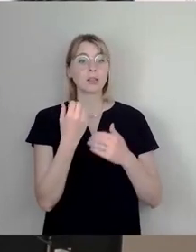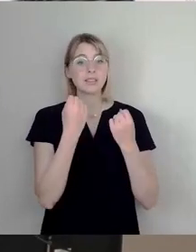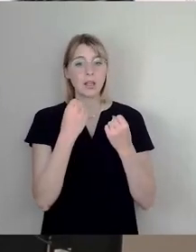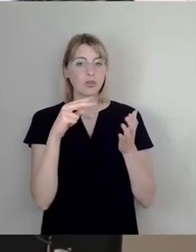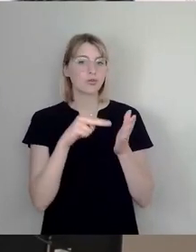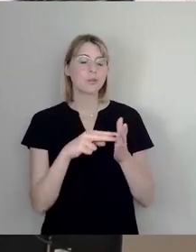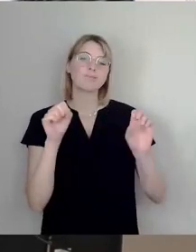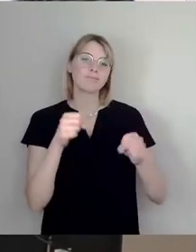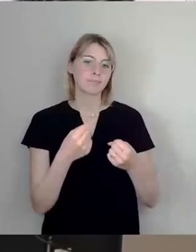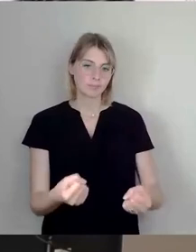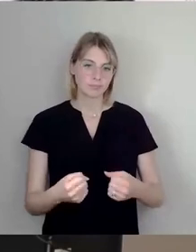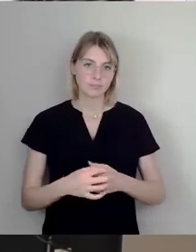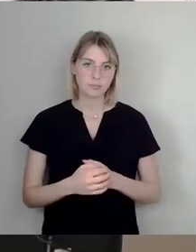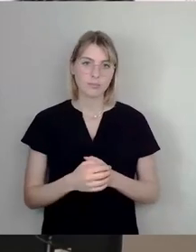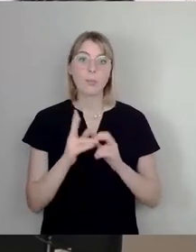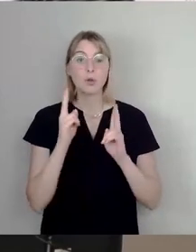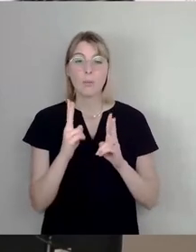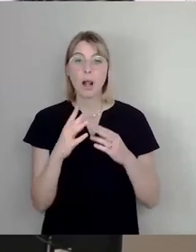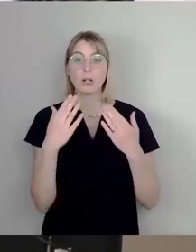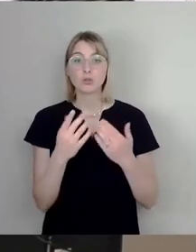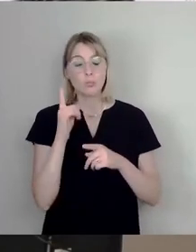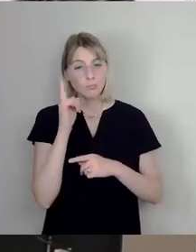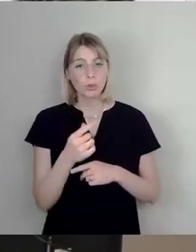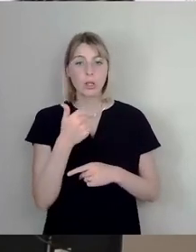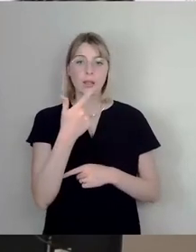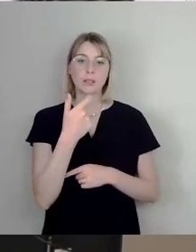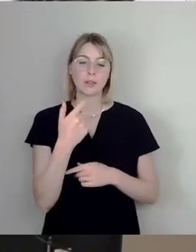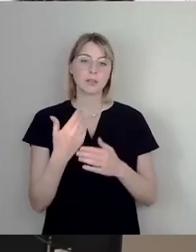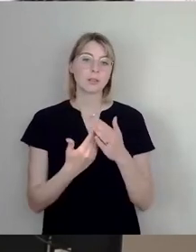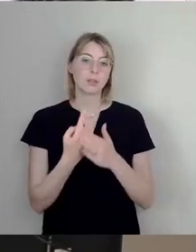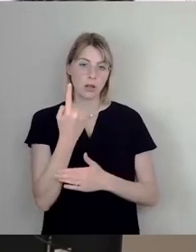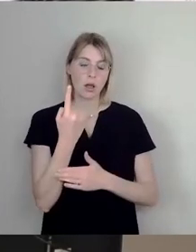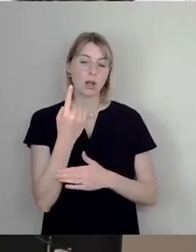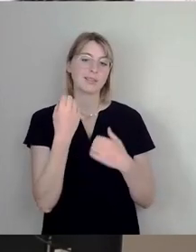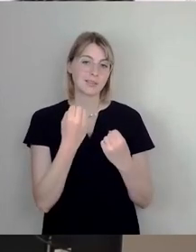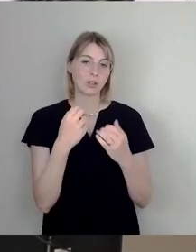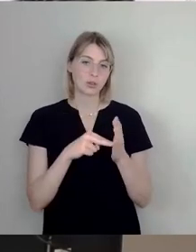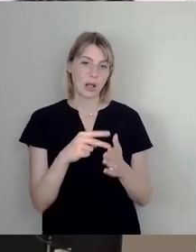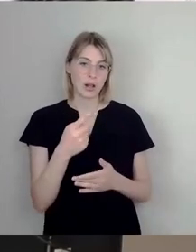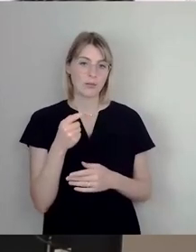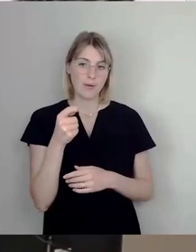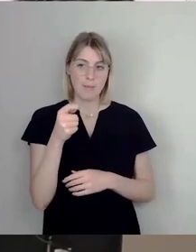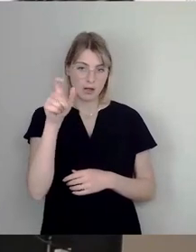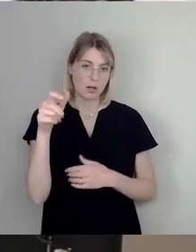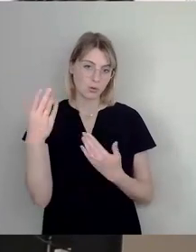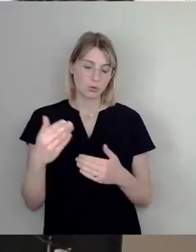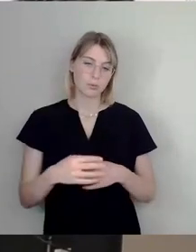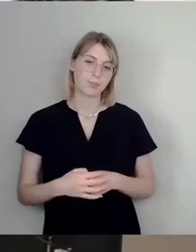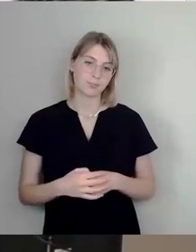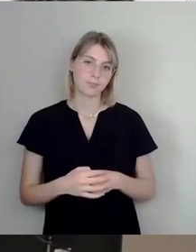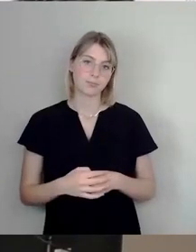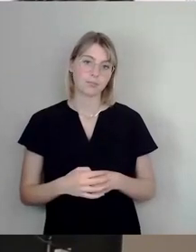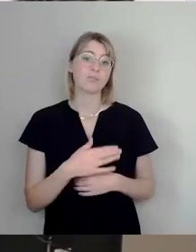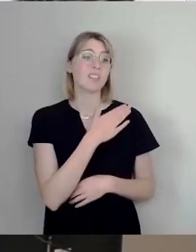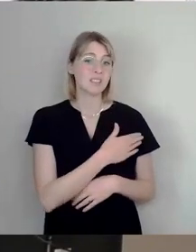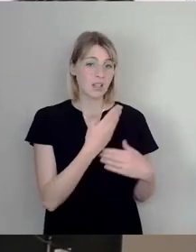Normalerweise haben sie 21 Grad zuzusichern als Vermieter. Das ist aber nur das eine. Das andere ist, dass die Stadt dort wahrscheinlich, ich